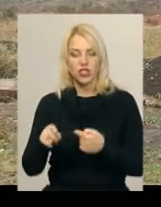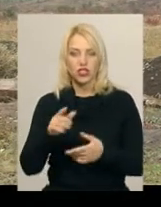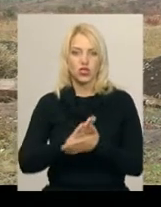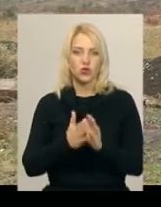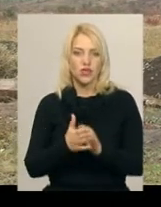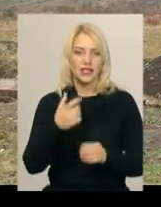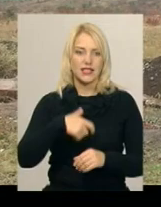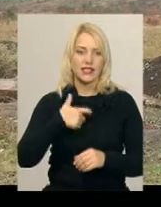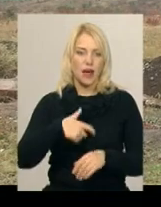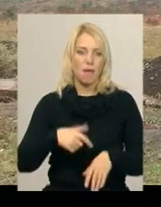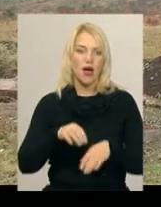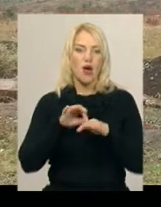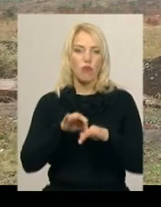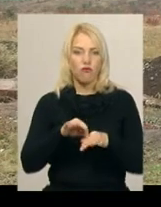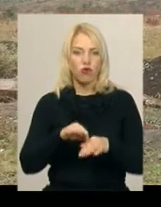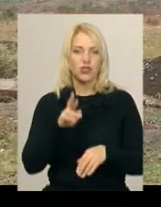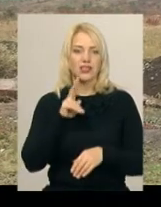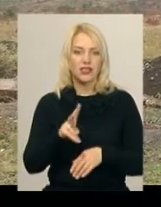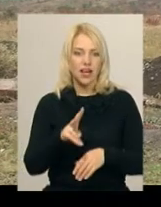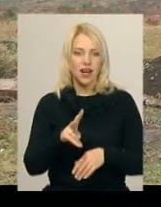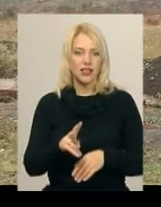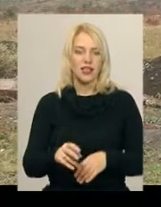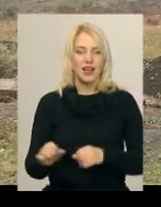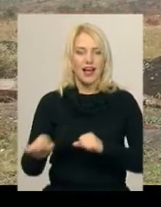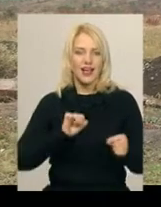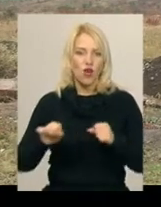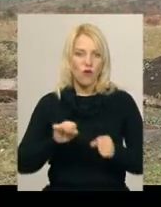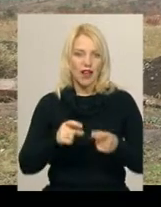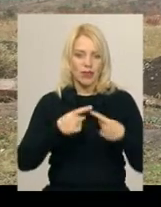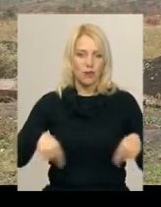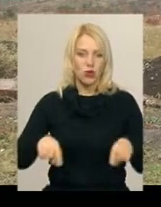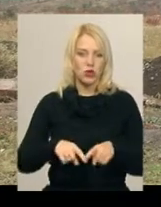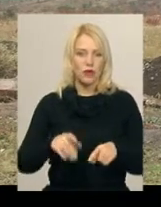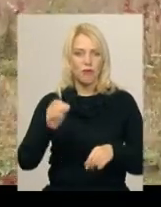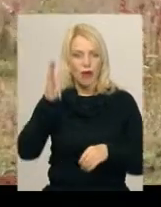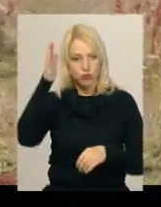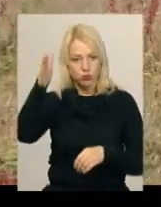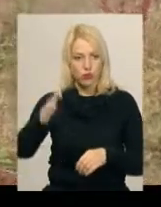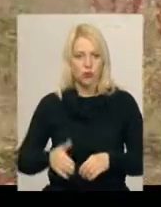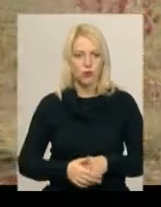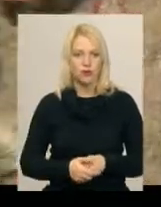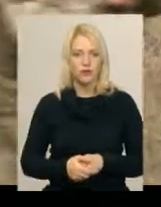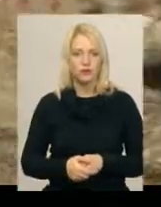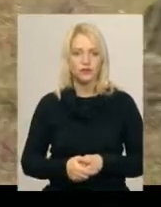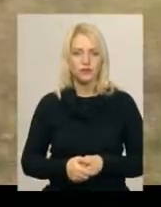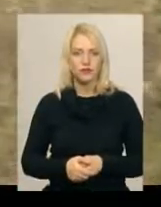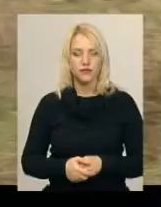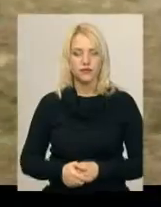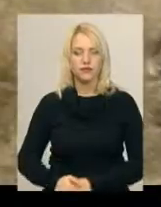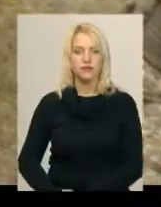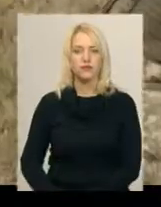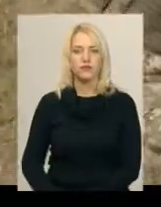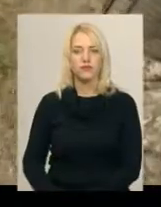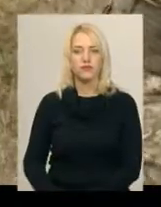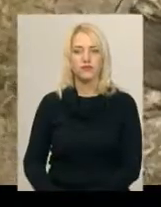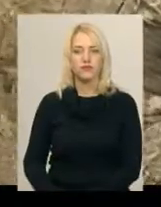себе поводити, як керувати підрозділями в майбутньому. Михайло Жила, Олександр Горішевський, новини